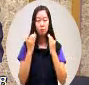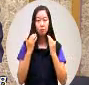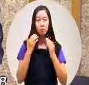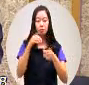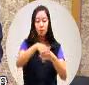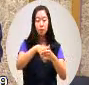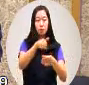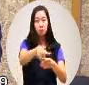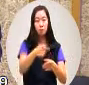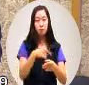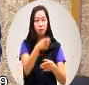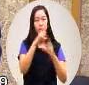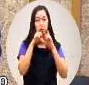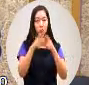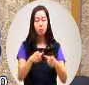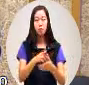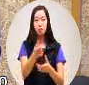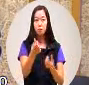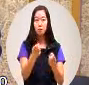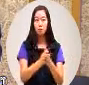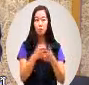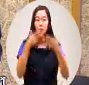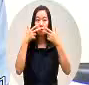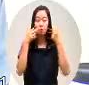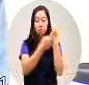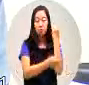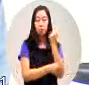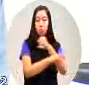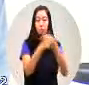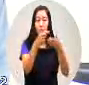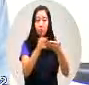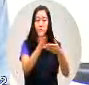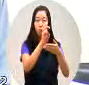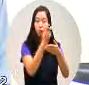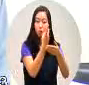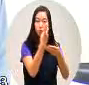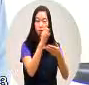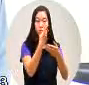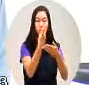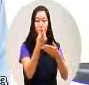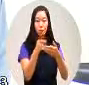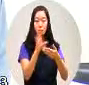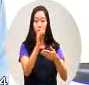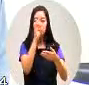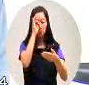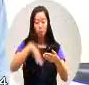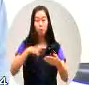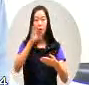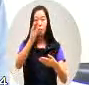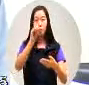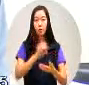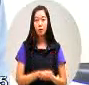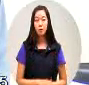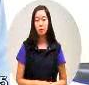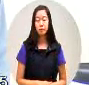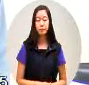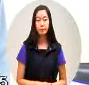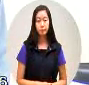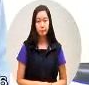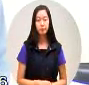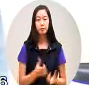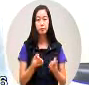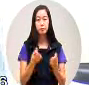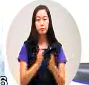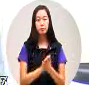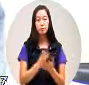你答复的是你有没有看过原住民族七本法二十一条不要跟我解释这个东西有没有看过那两条法令那个是我